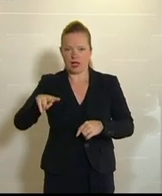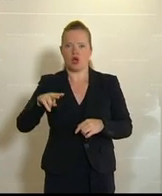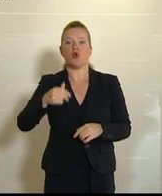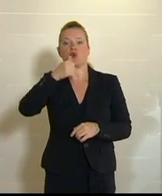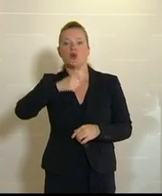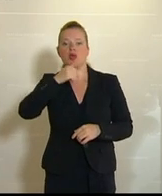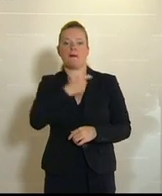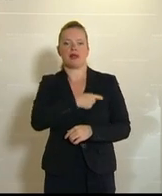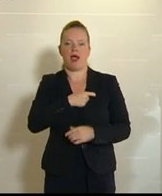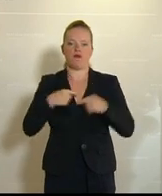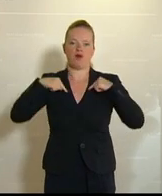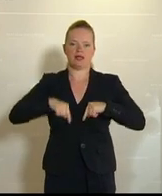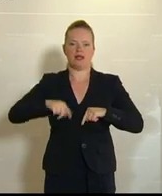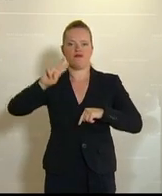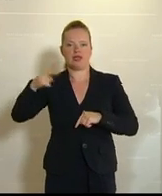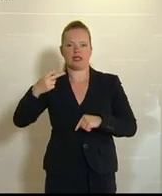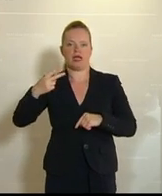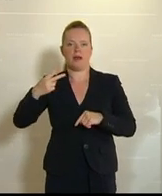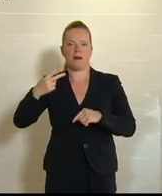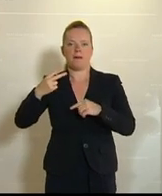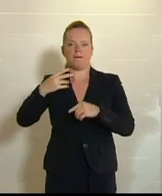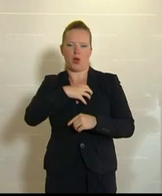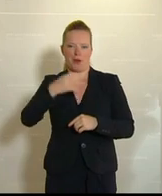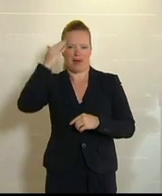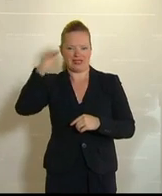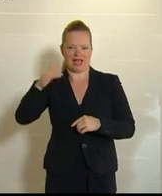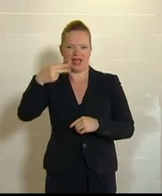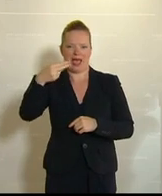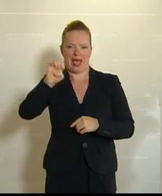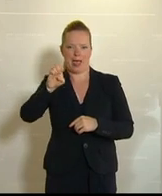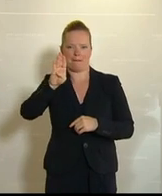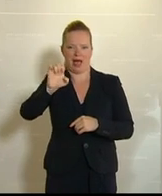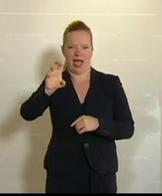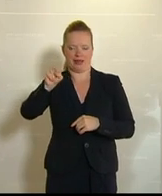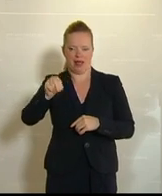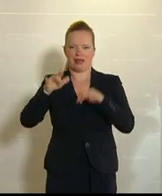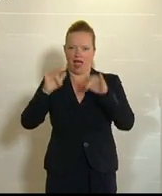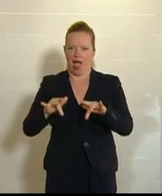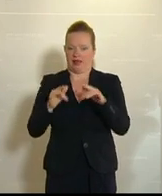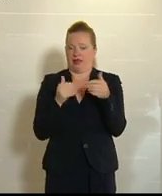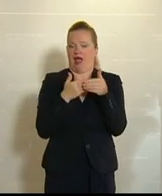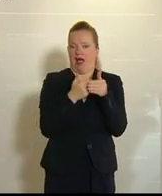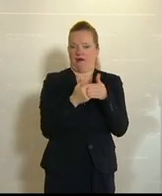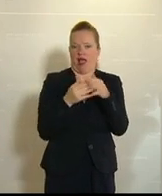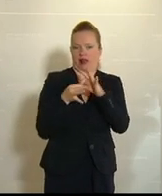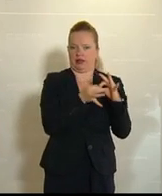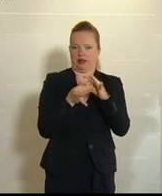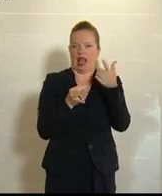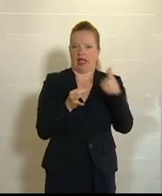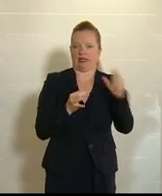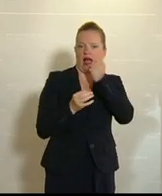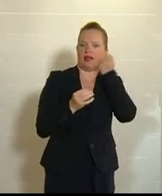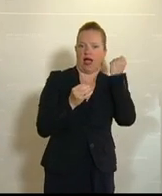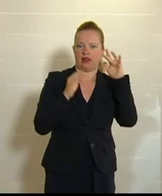Parteivorsitzende und Vizebürgermeisterin Hebein, die ja sowieso ein intimes Naheverhältnis zu Linksradikalen hat, wo die durch